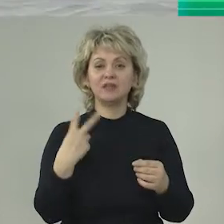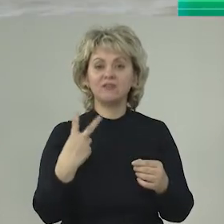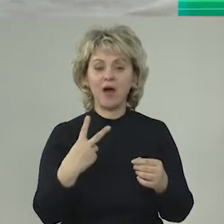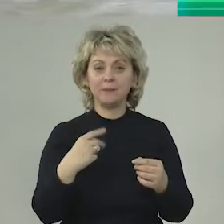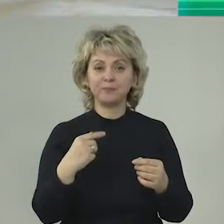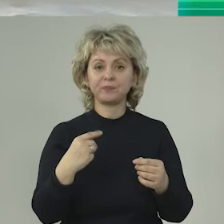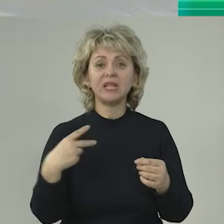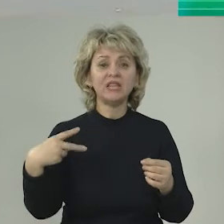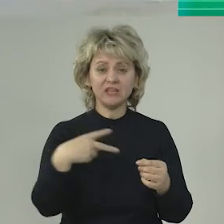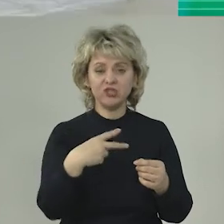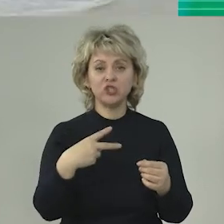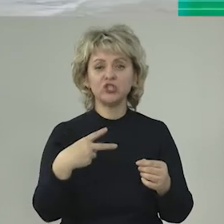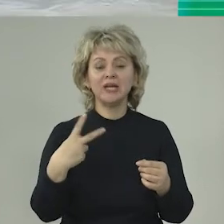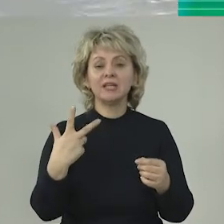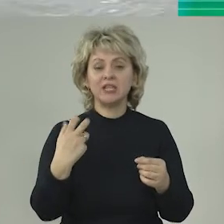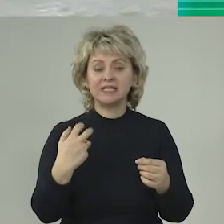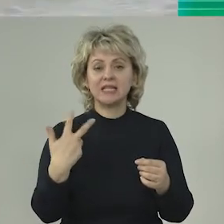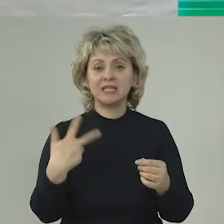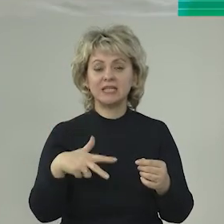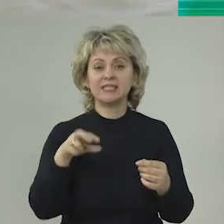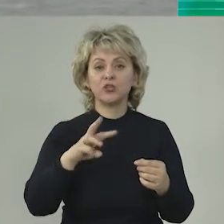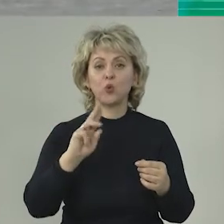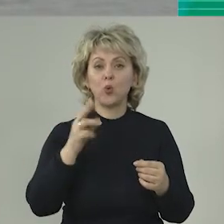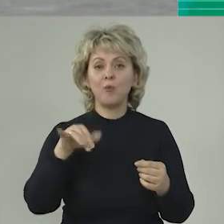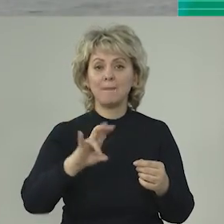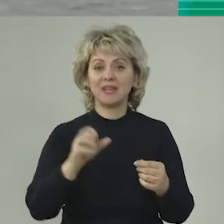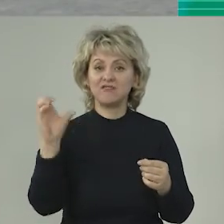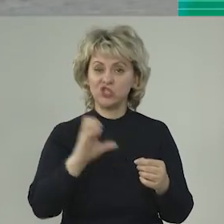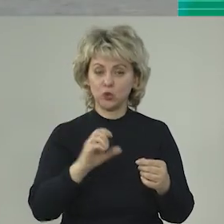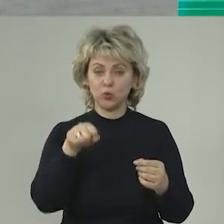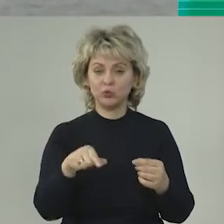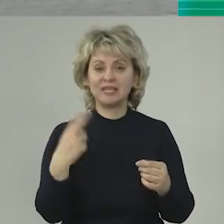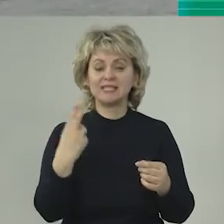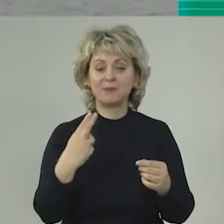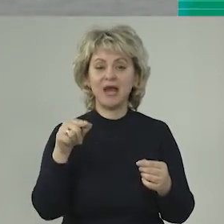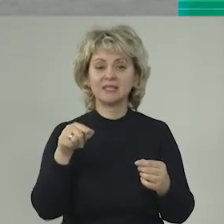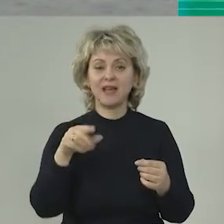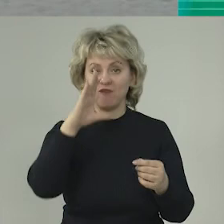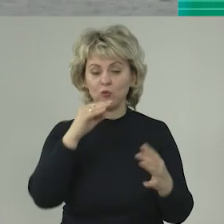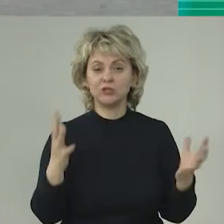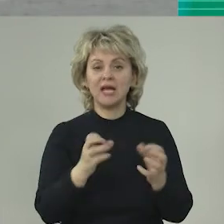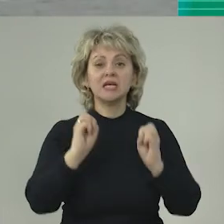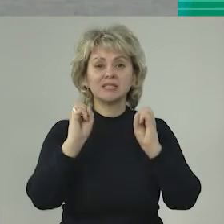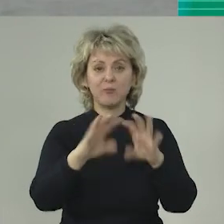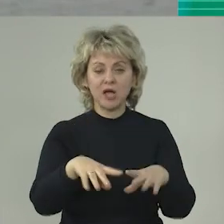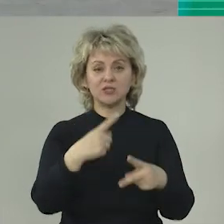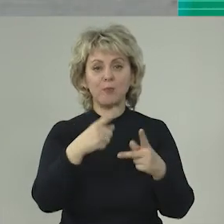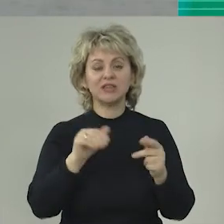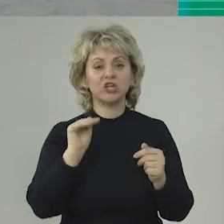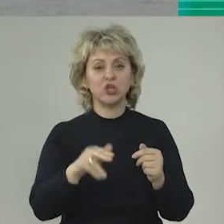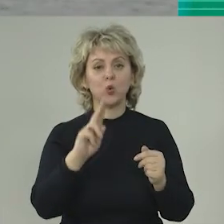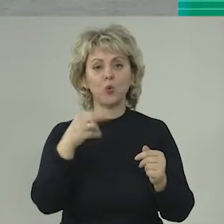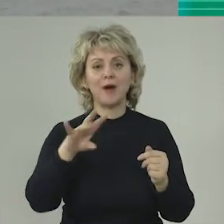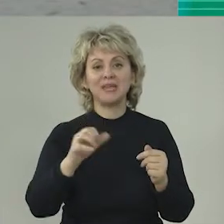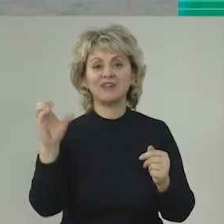2430 кубометров в секунду. Цемлянское водохранилище сбрасывает 1500